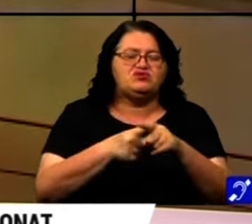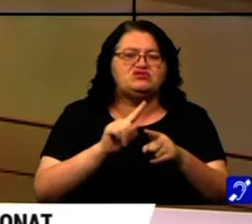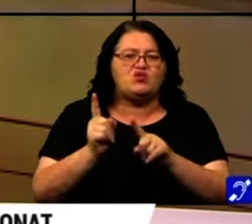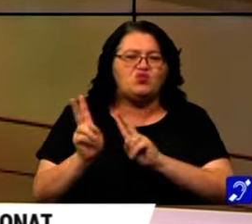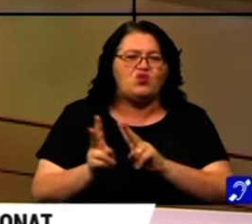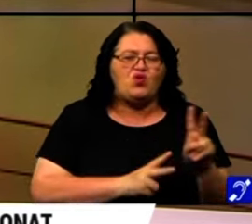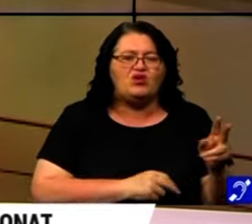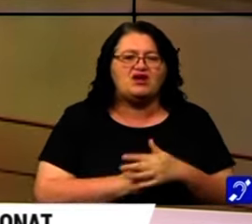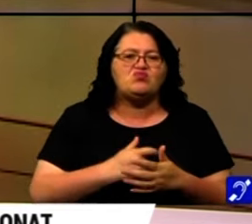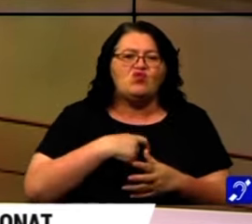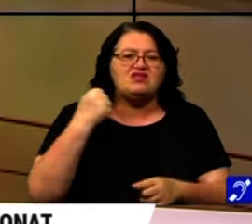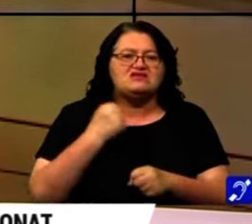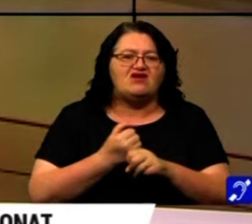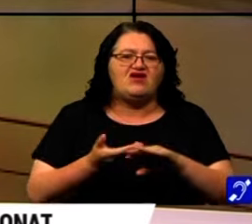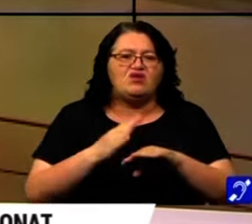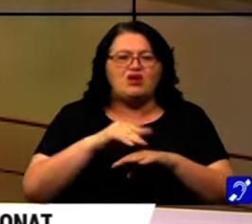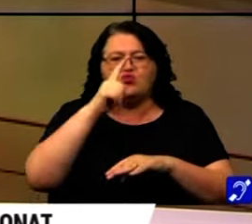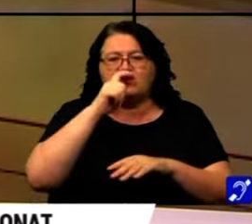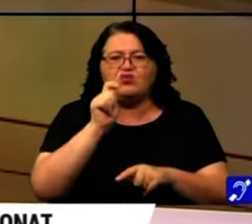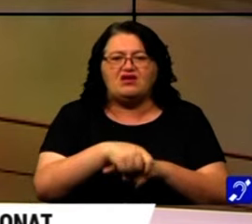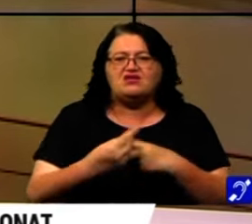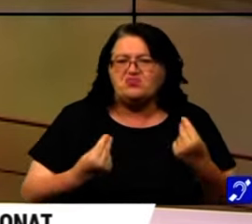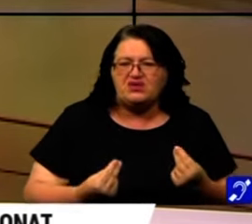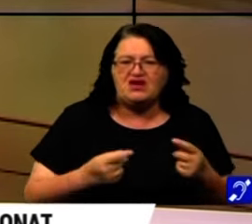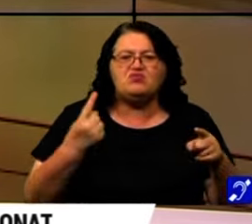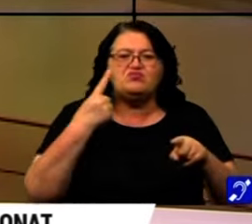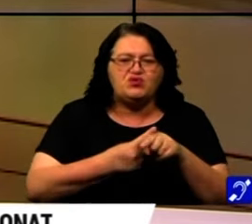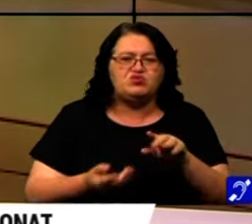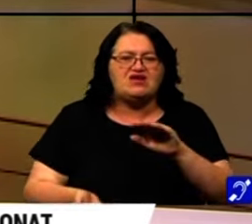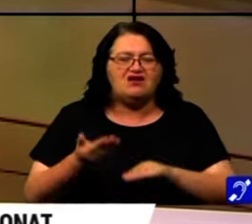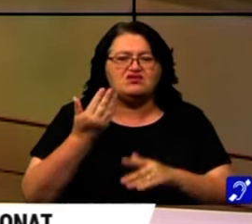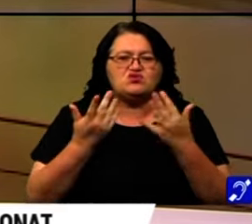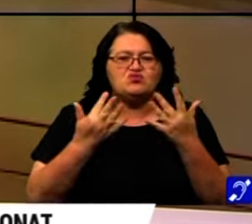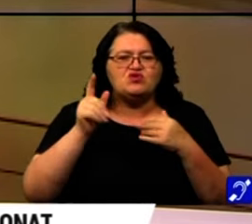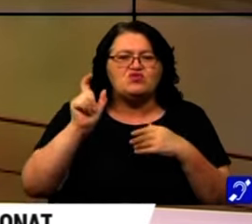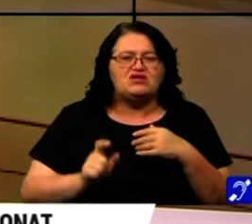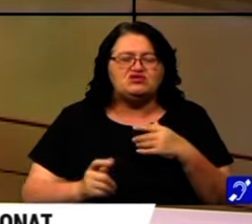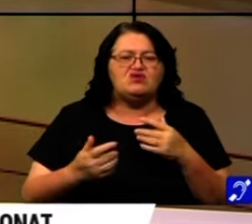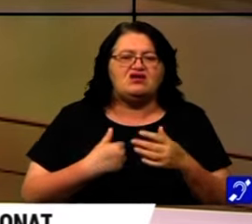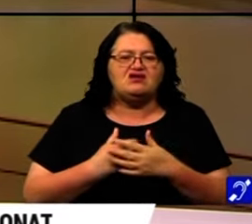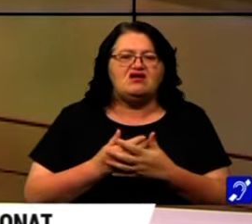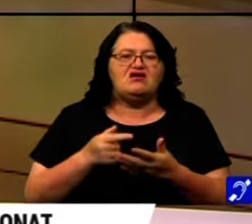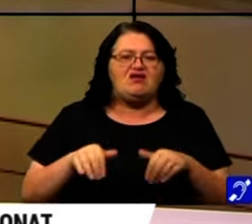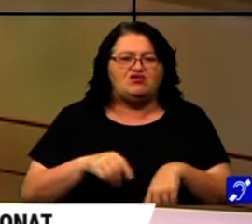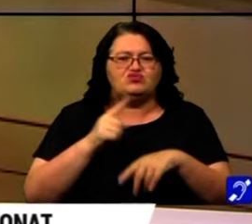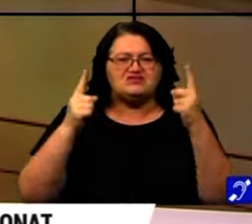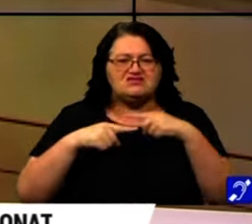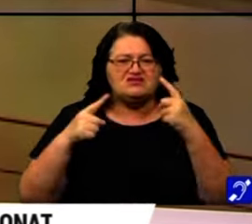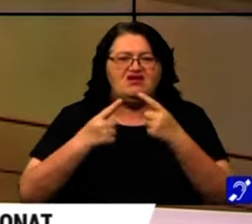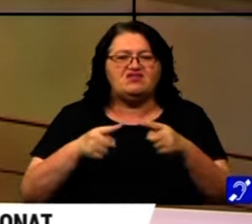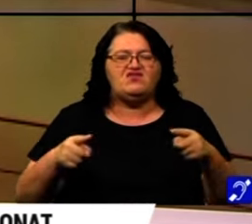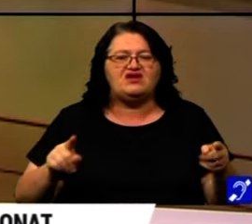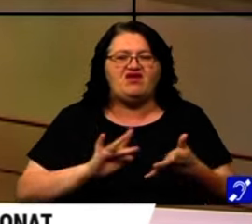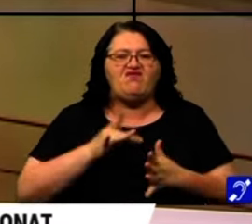necorespunzător ne poate face mai mult rău decât bine. De altfel a crescut numărul persoanelor care se confrunte în aceste zile cu